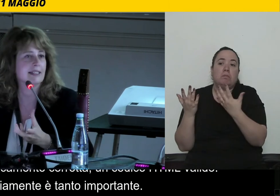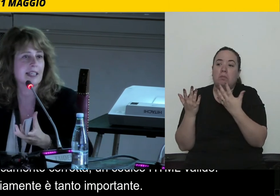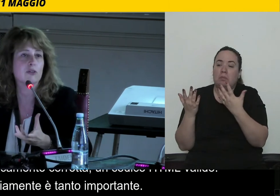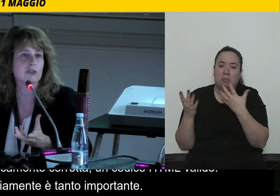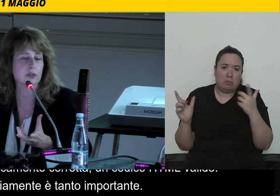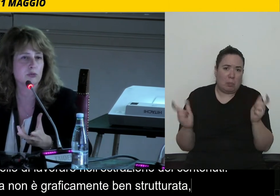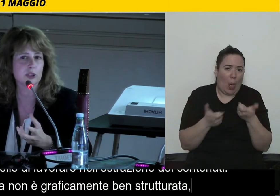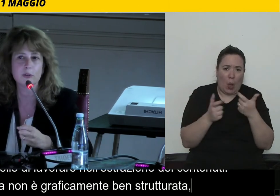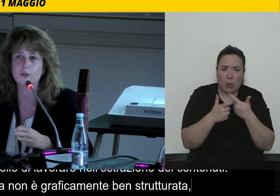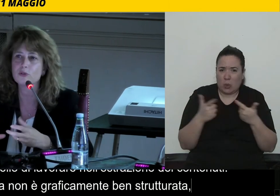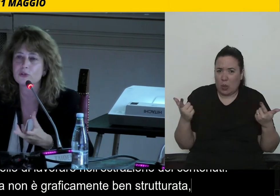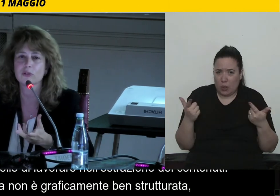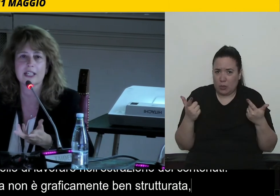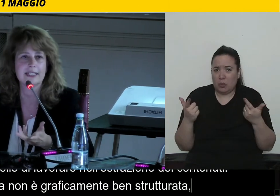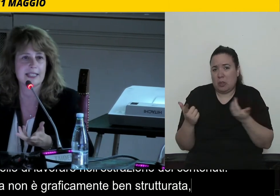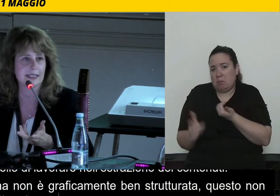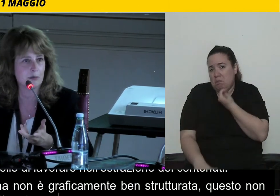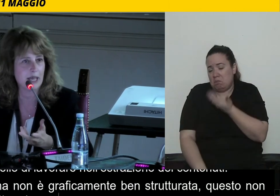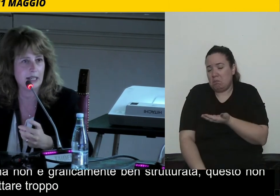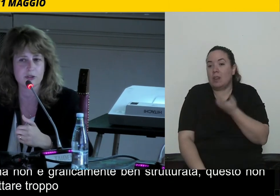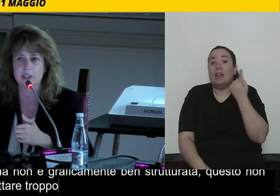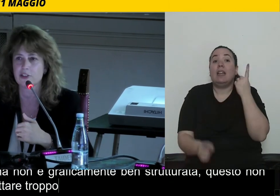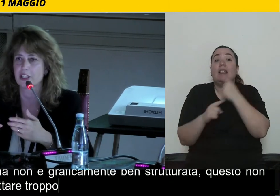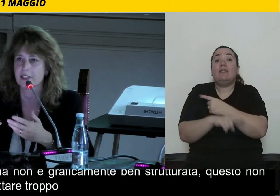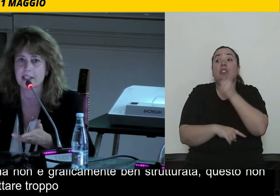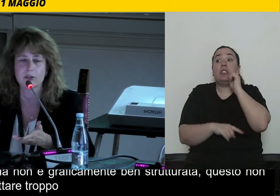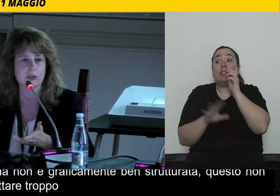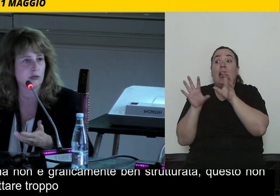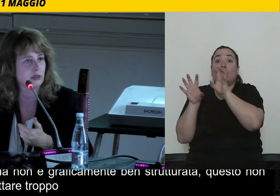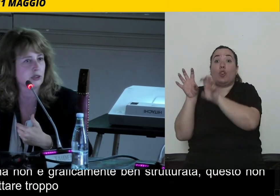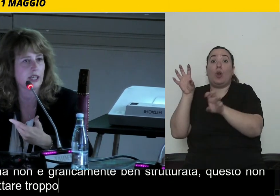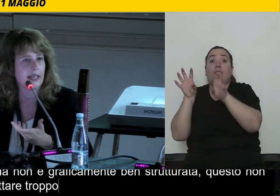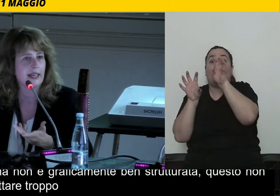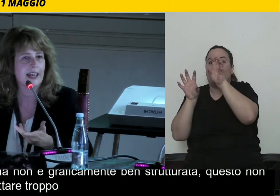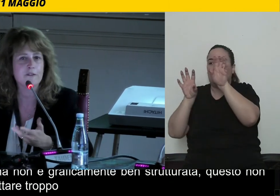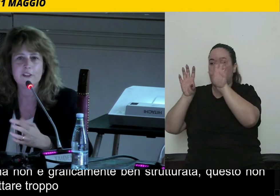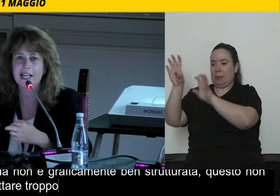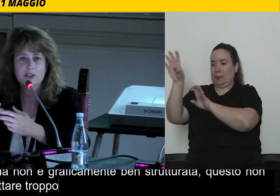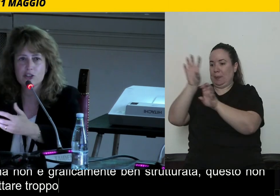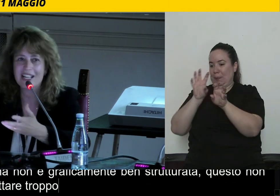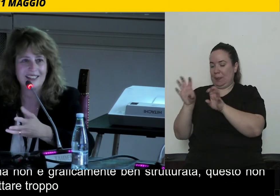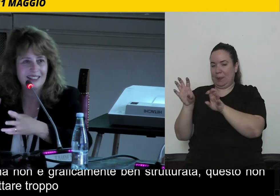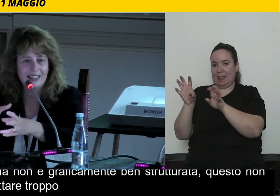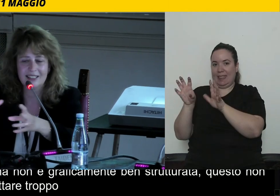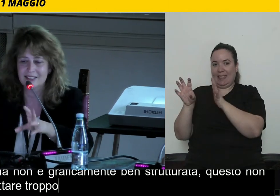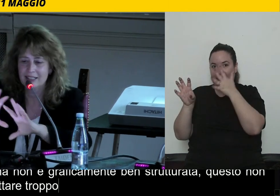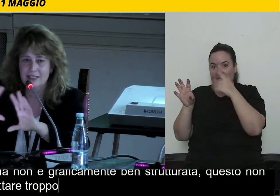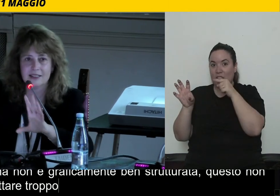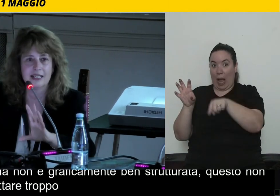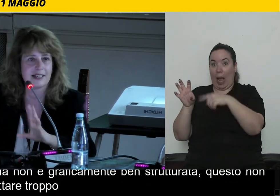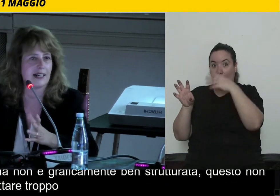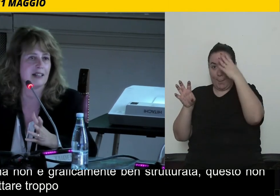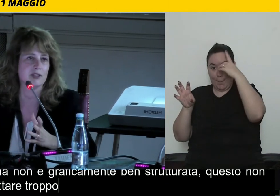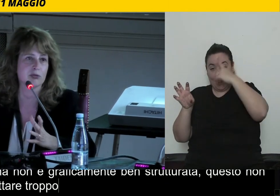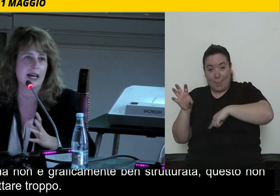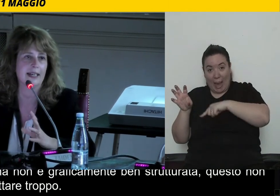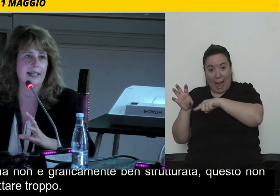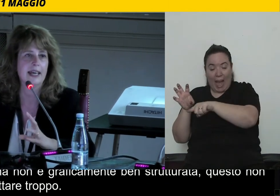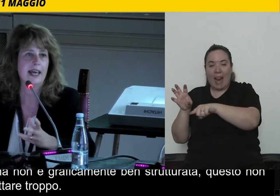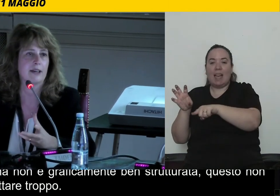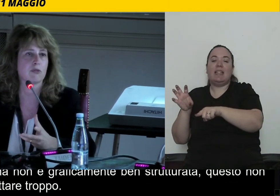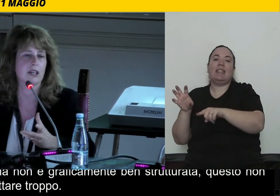Ovviamente se i contenuti poi non sono organizzati al meglio, se la gerarchia dei contenuti non è efficace già nel canale